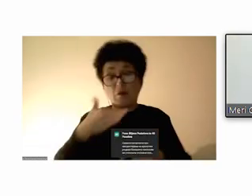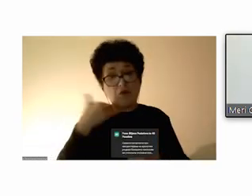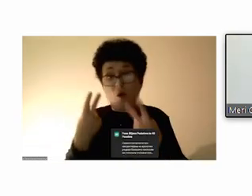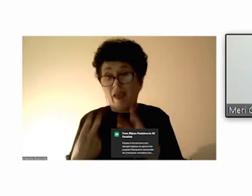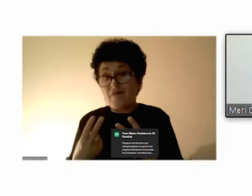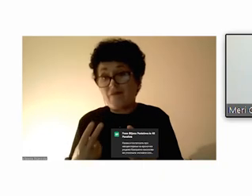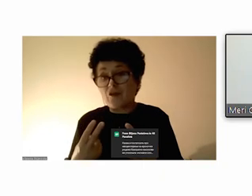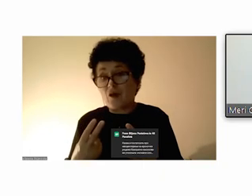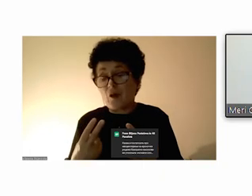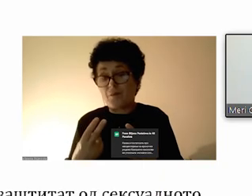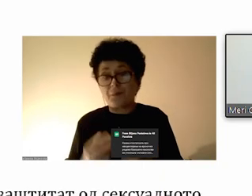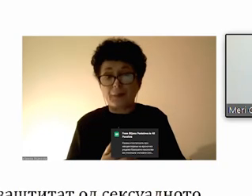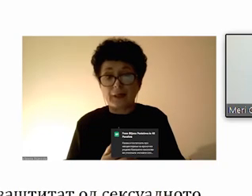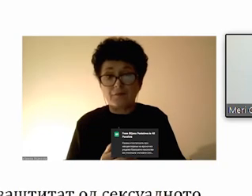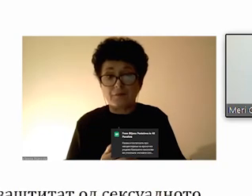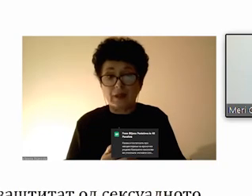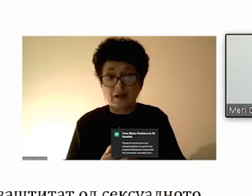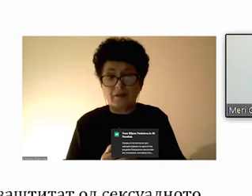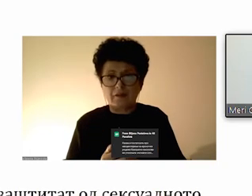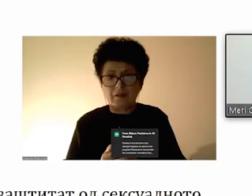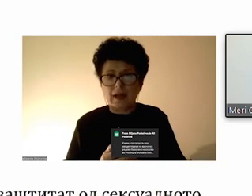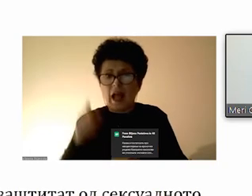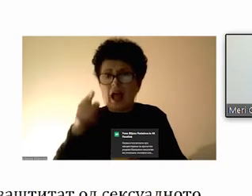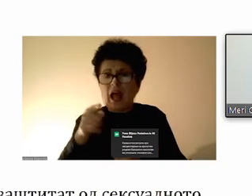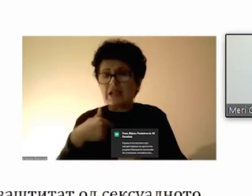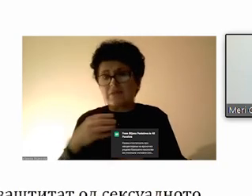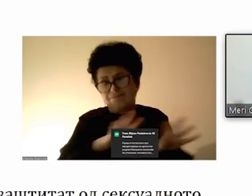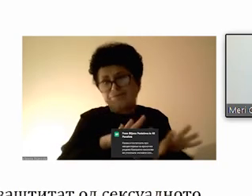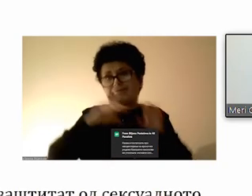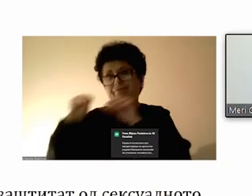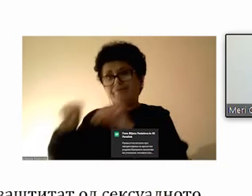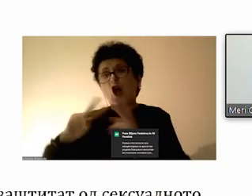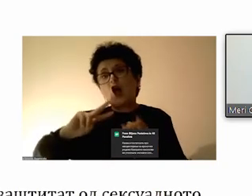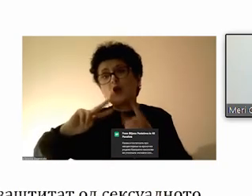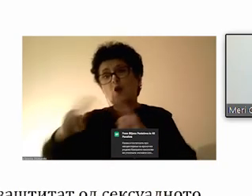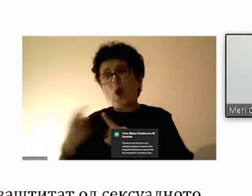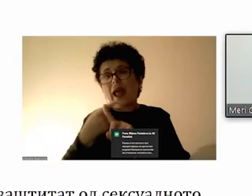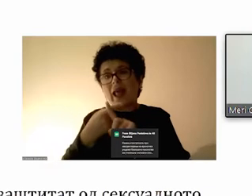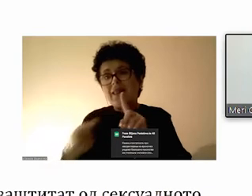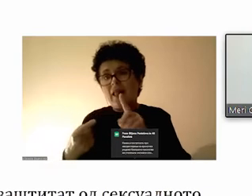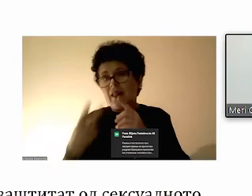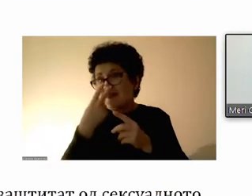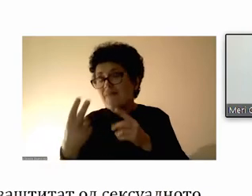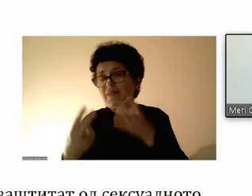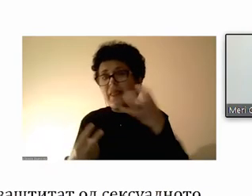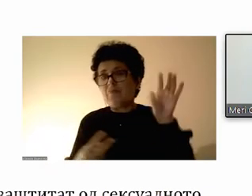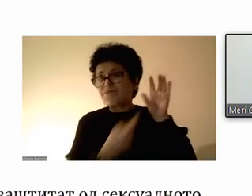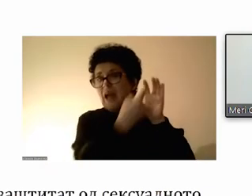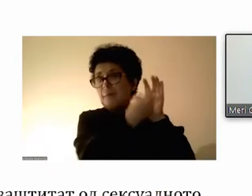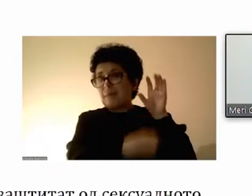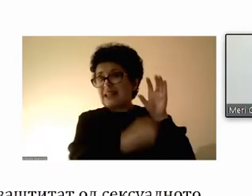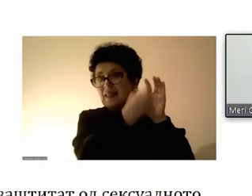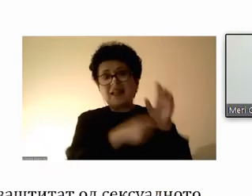И токму затоа јас би сакала се префрилам во другиот дел од презентацијата каде што ќе